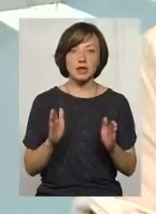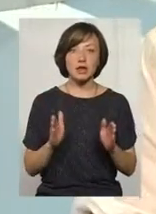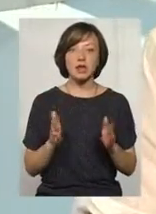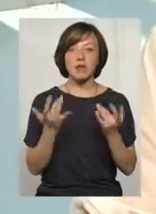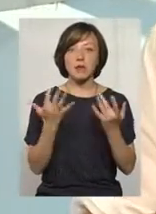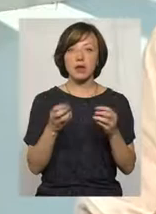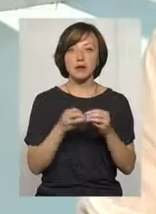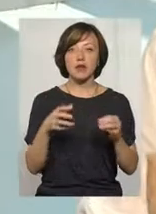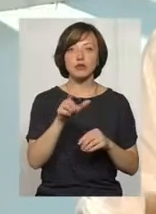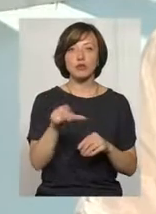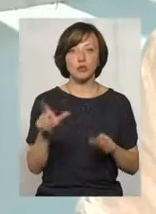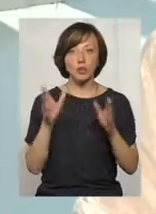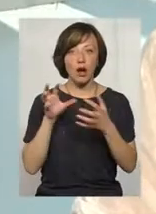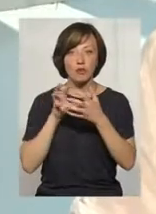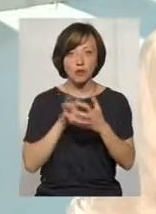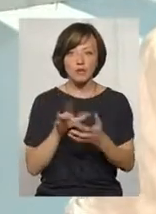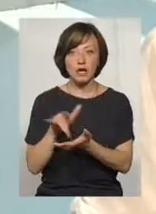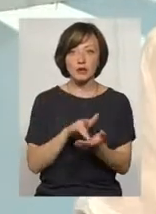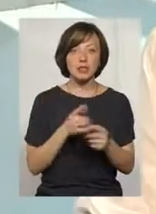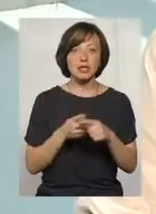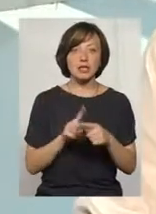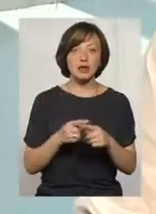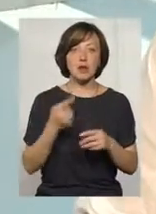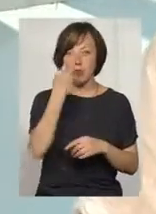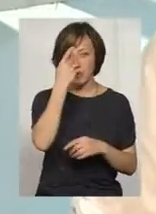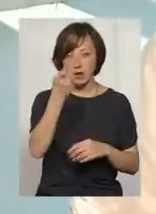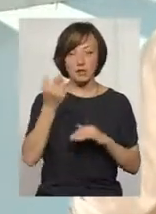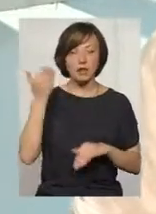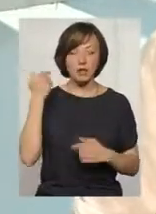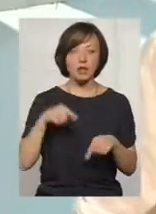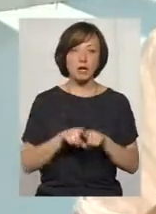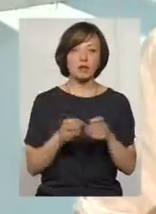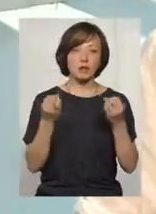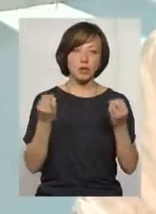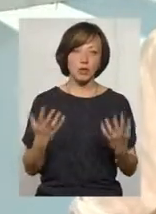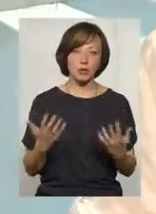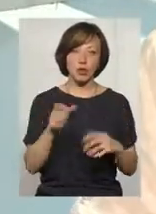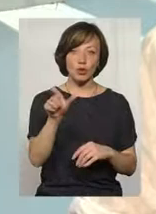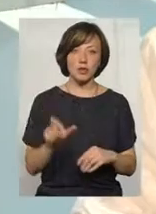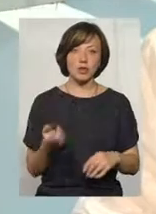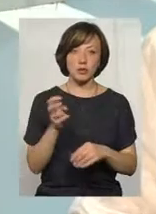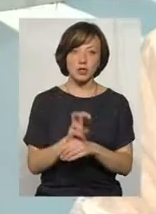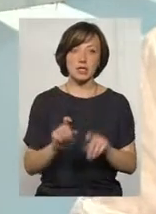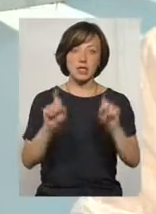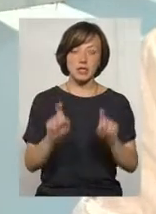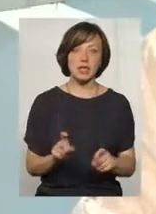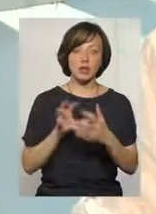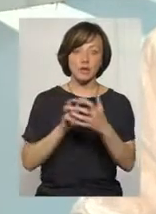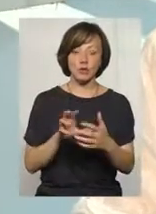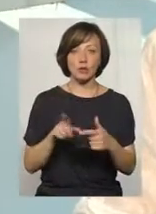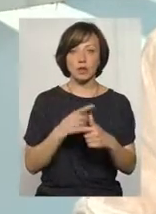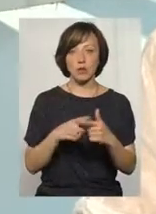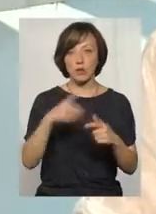чоловік, тоді буде автобусна екскурсія. За це треба попередити задалігідь, а так, щоб просто людина прийшла, сіла в автобус, в